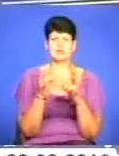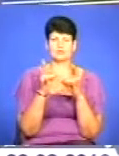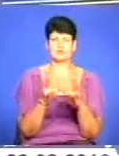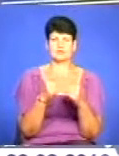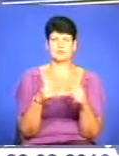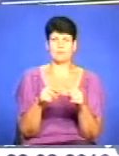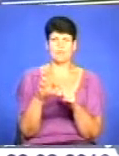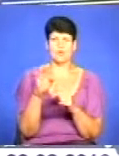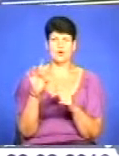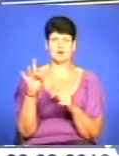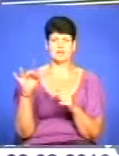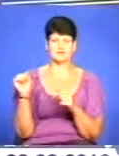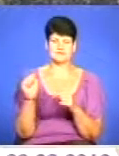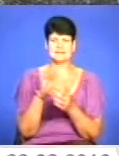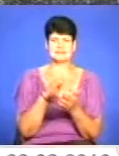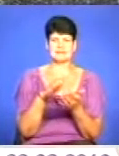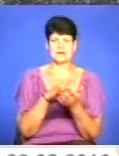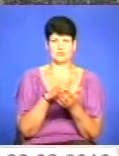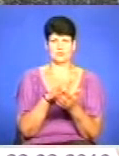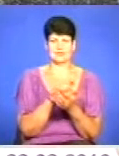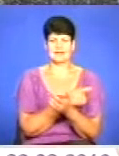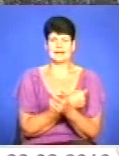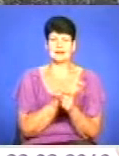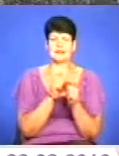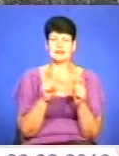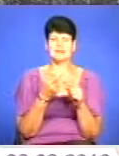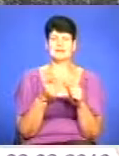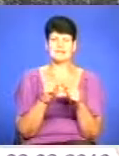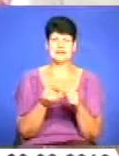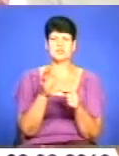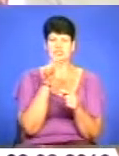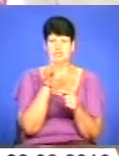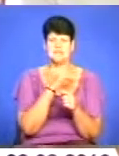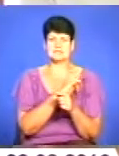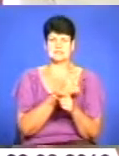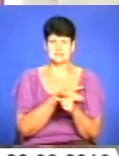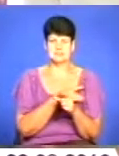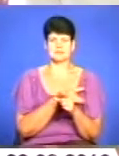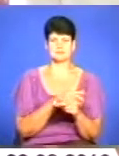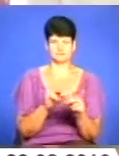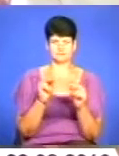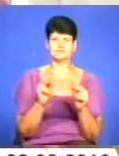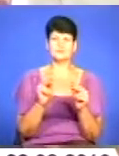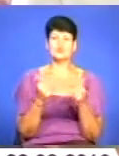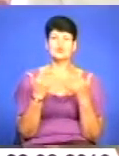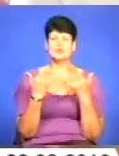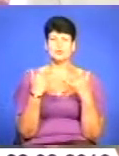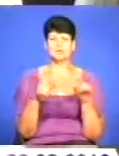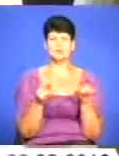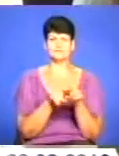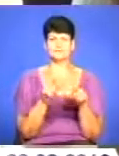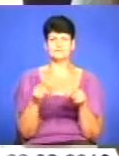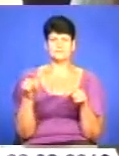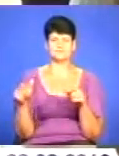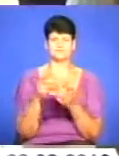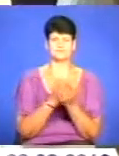відділення Борщівської центральної комунальної лікарні. Але цей час і зусилля себе цілком виправдовують. Сьогодні як пацієнти, так і